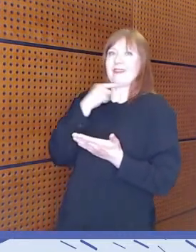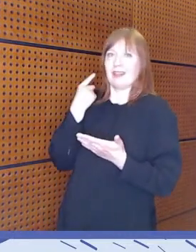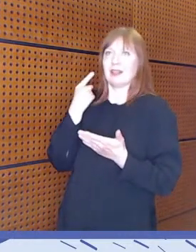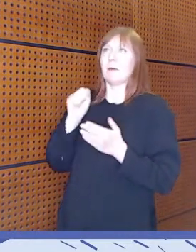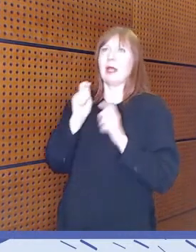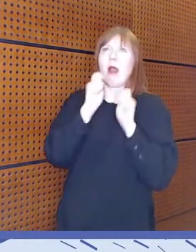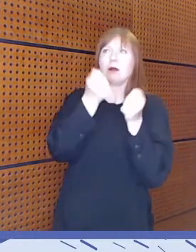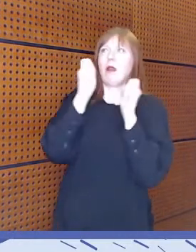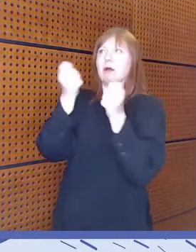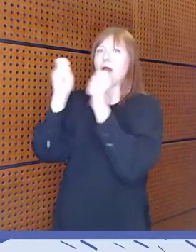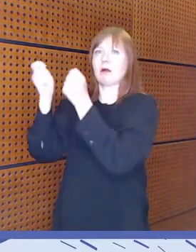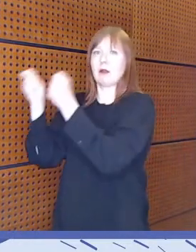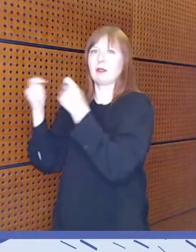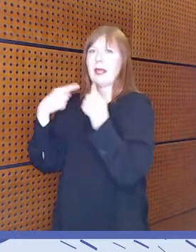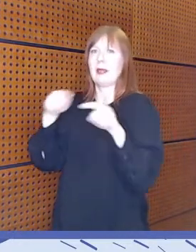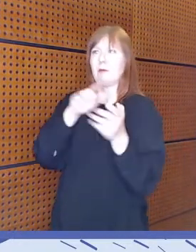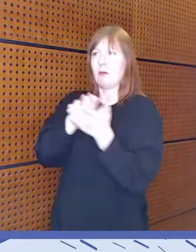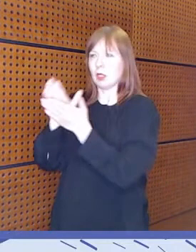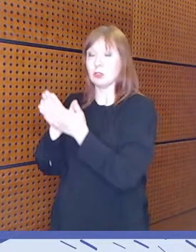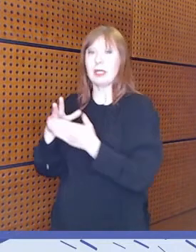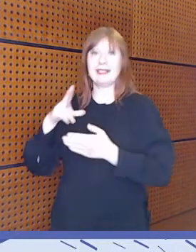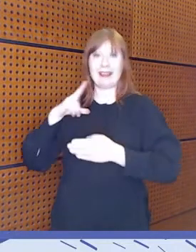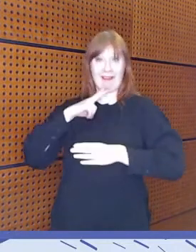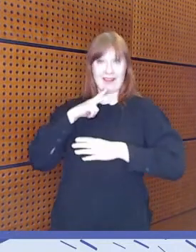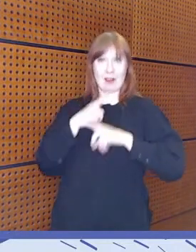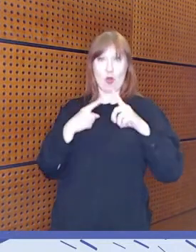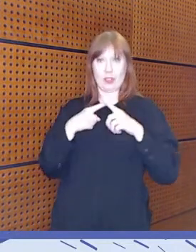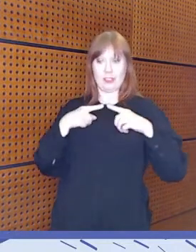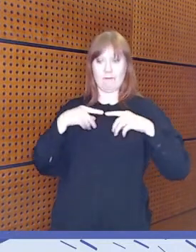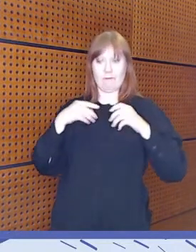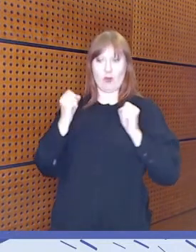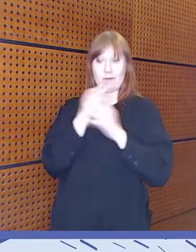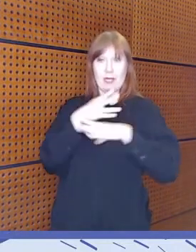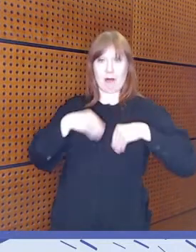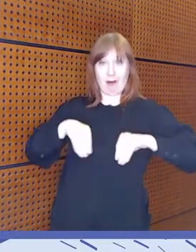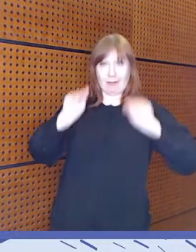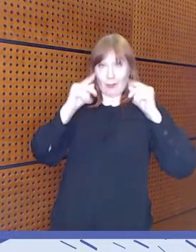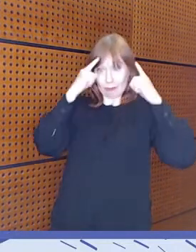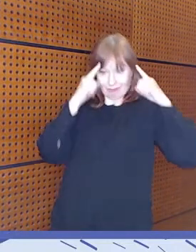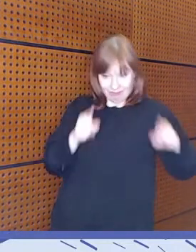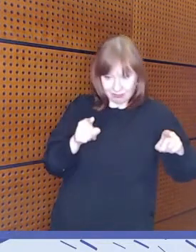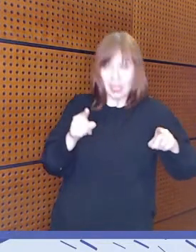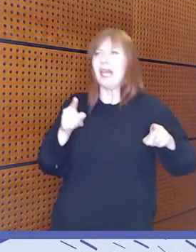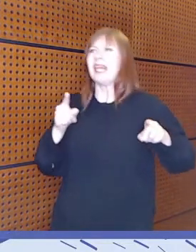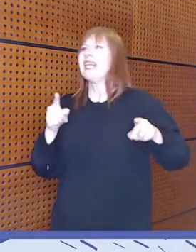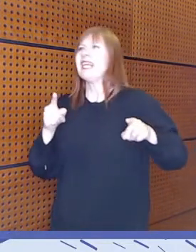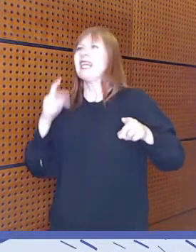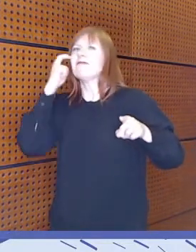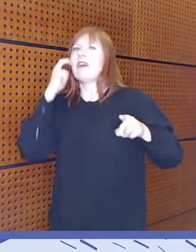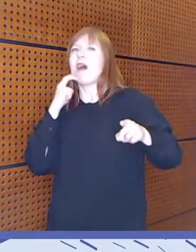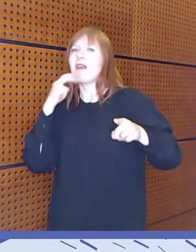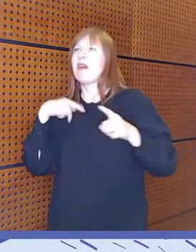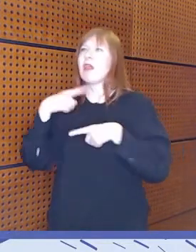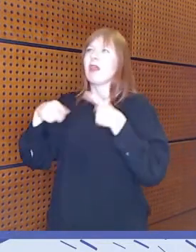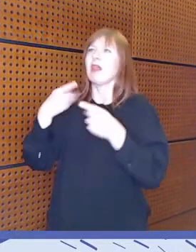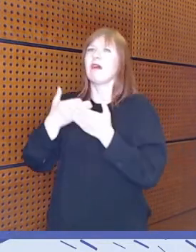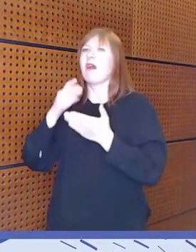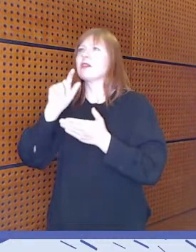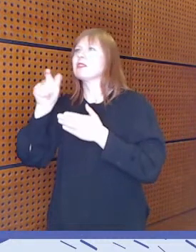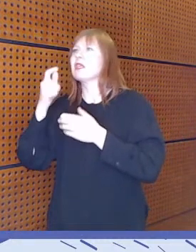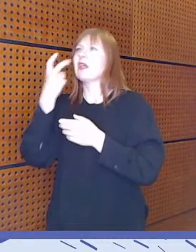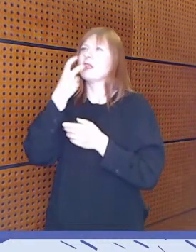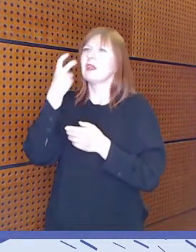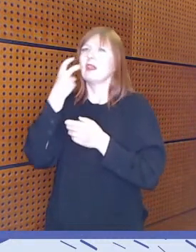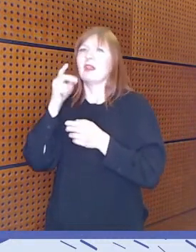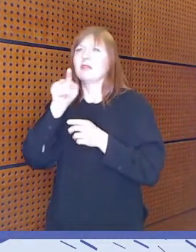Ja se aika, joka voitaisiin käyttää siihen mediakasvatustoimintaan, saattaa mennä enemmän sen ihan arjen pyörittämiseen ja rahoituslähteiden